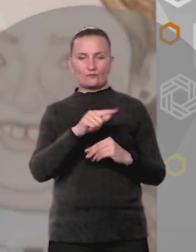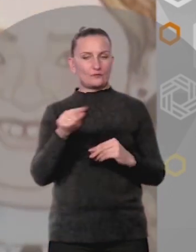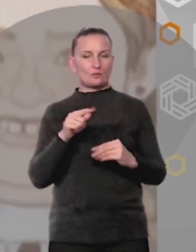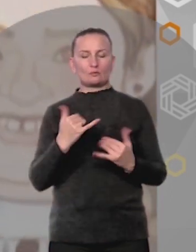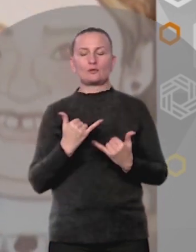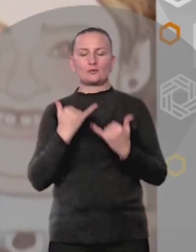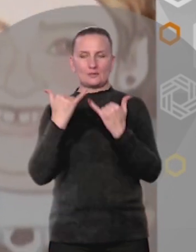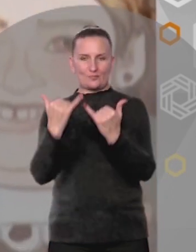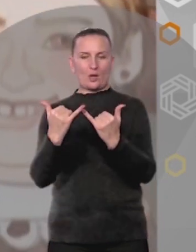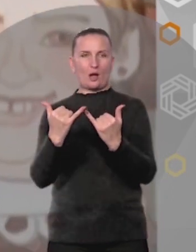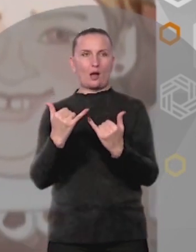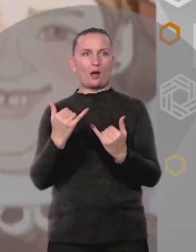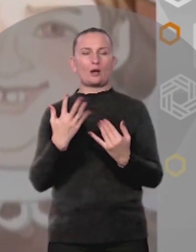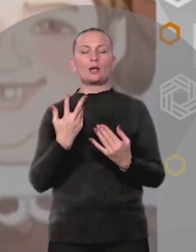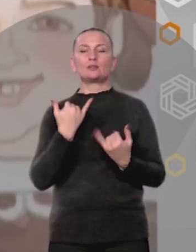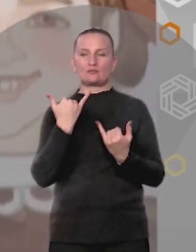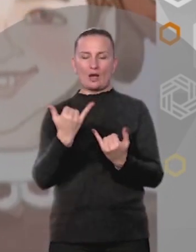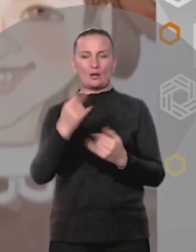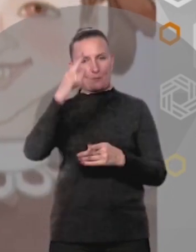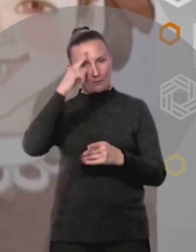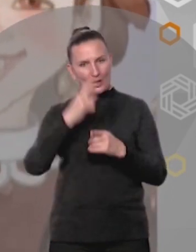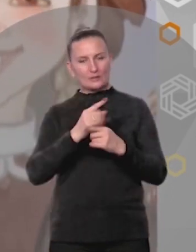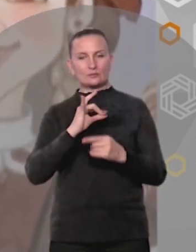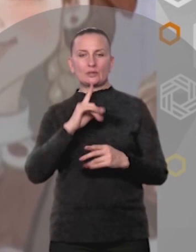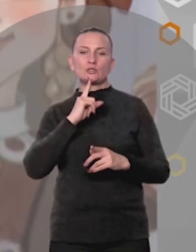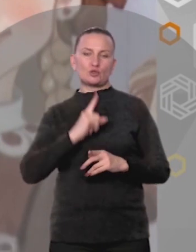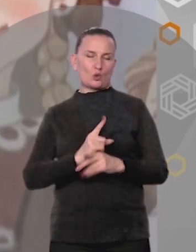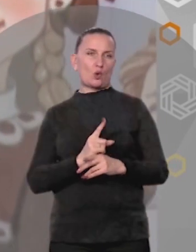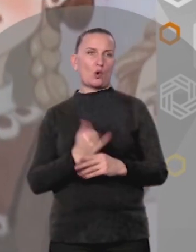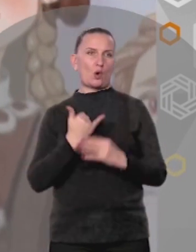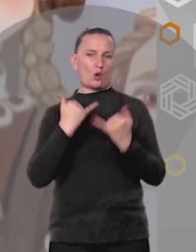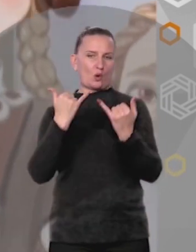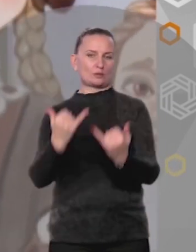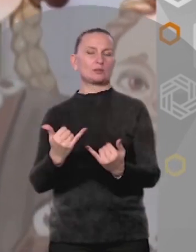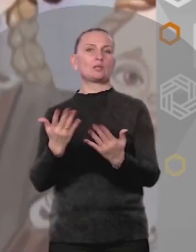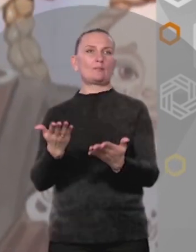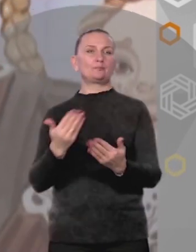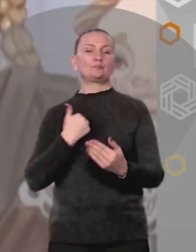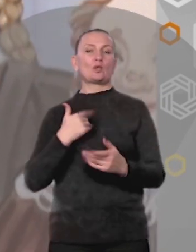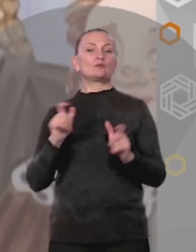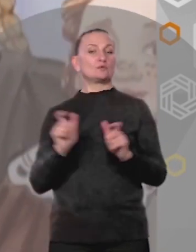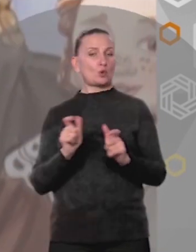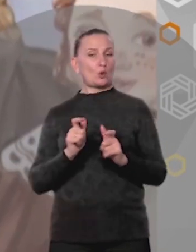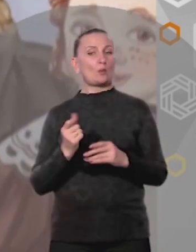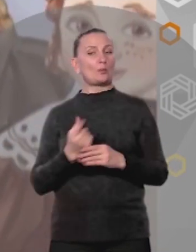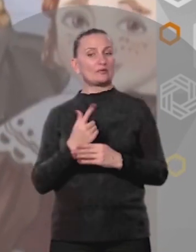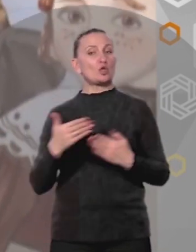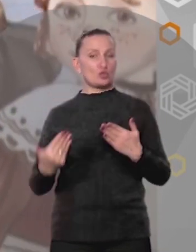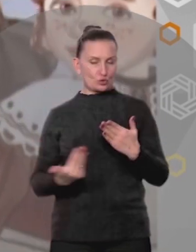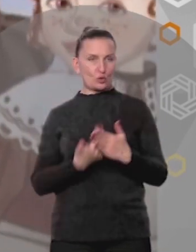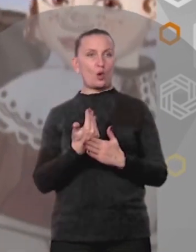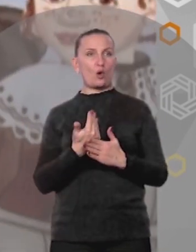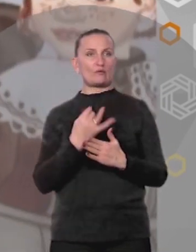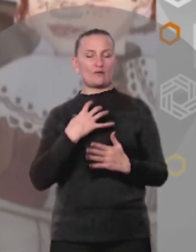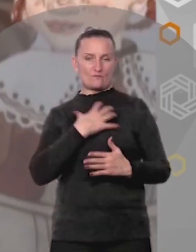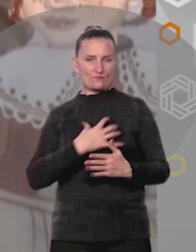И для твоих братьев и сестер Спокойно пояснила учительница Просто у нас в школе Появился новый